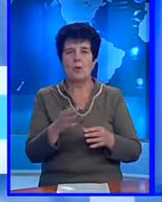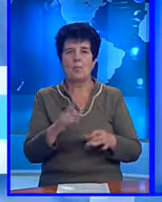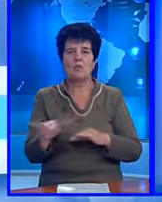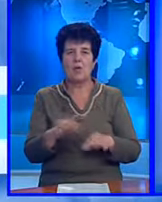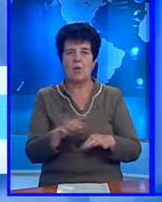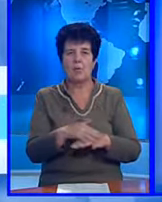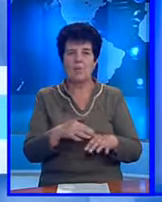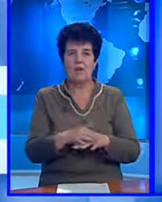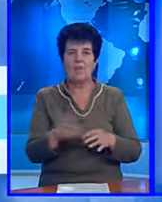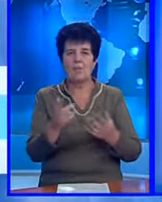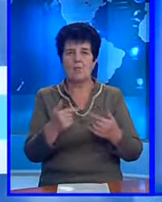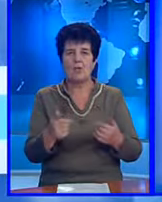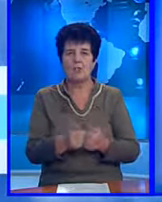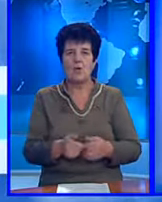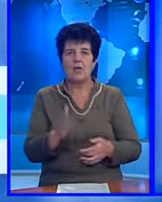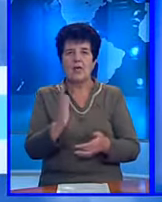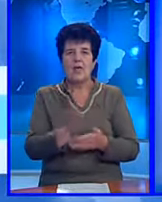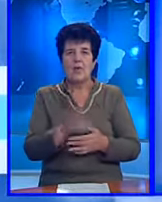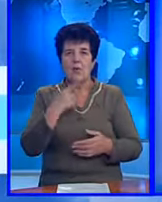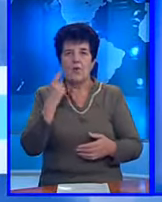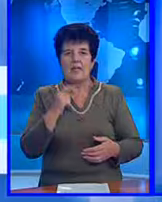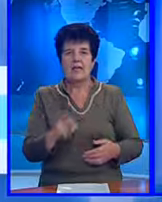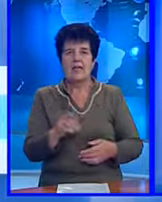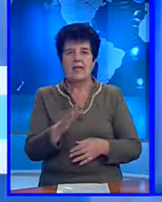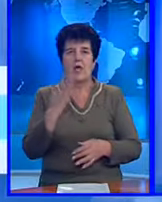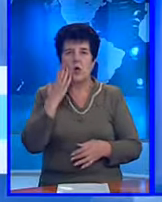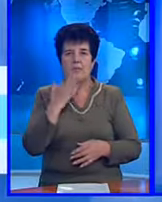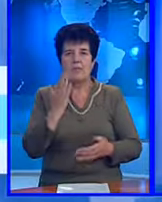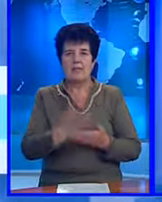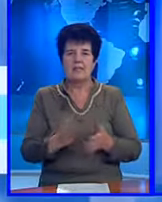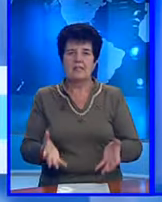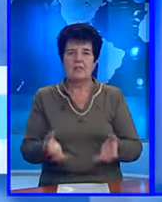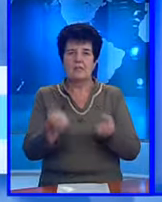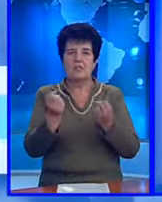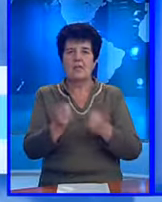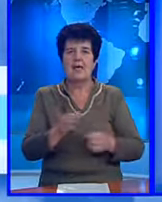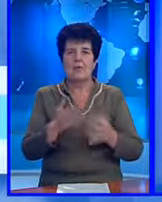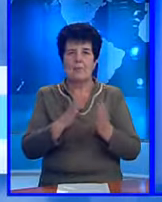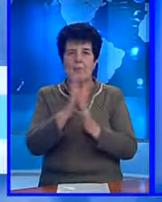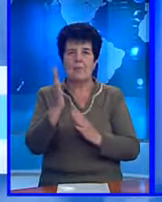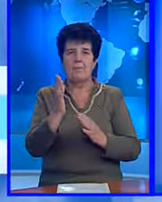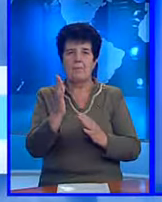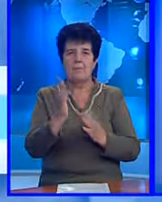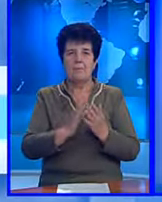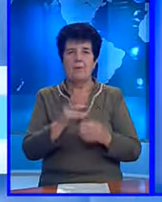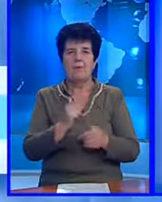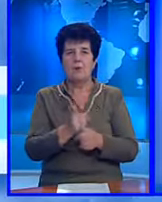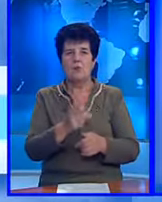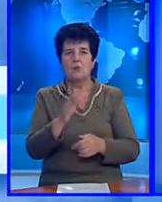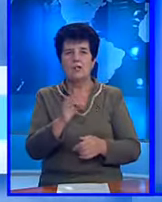pe scena politică românească, iar printre obiective este susținerea parcursului european al Republicii Moldova.